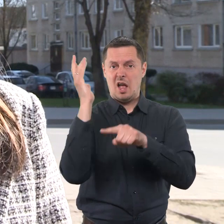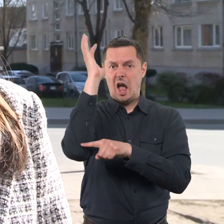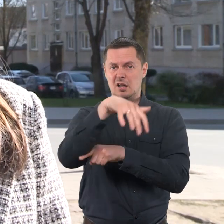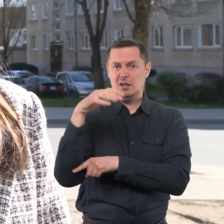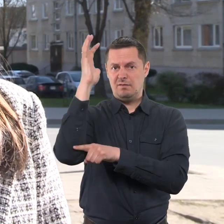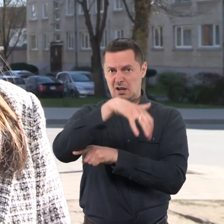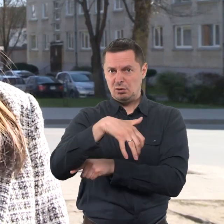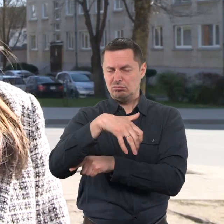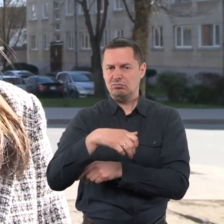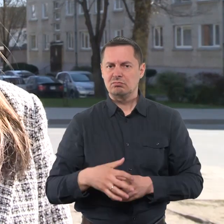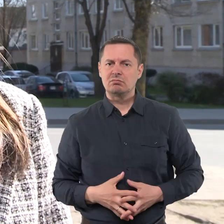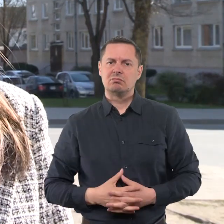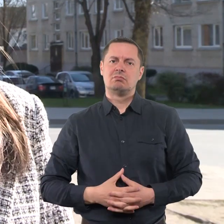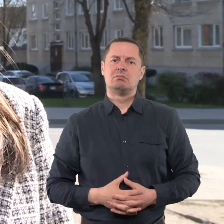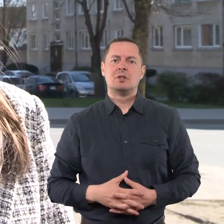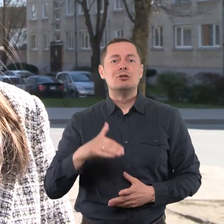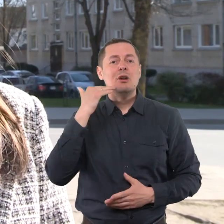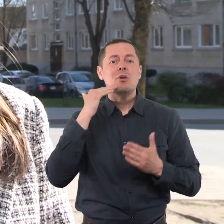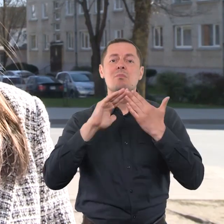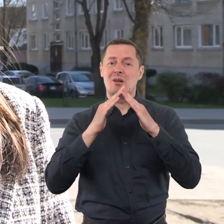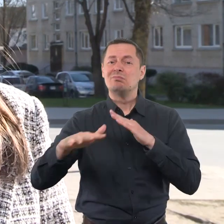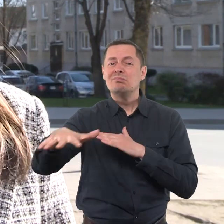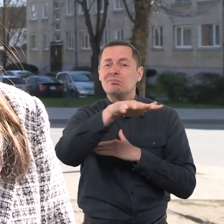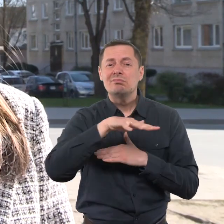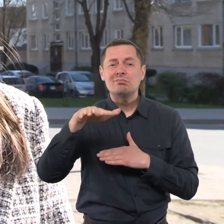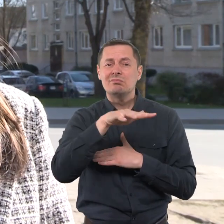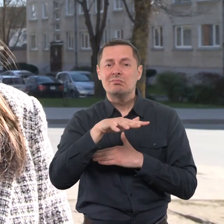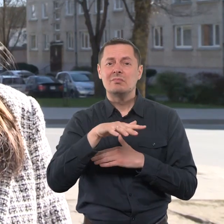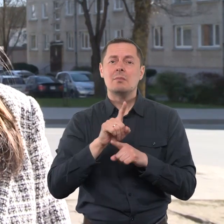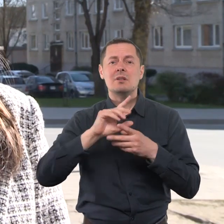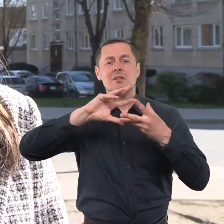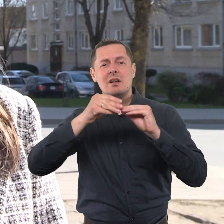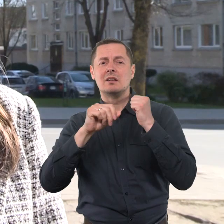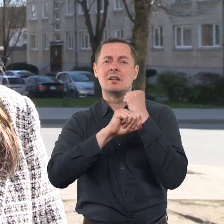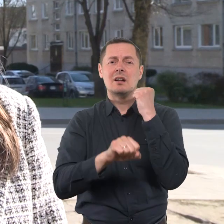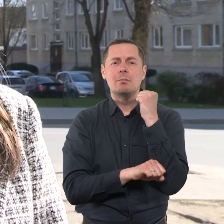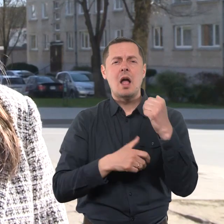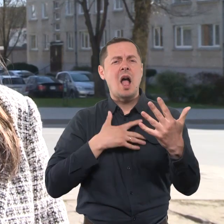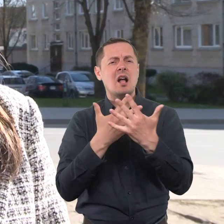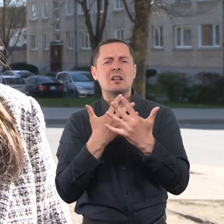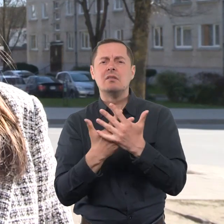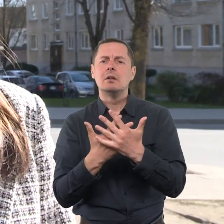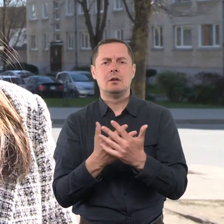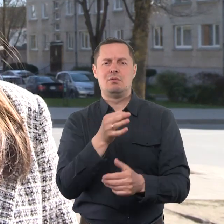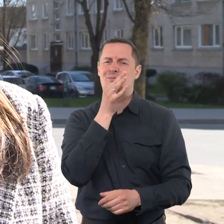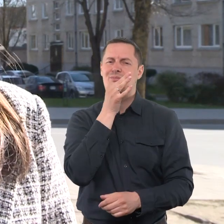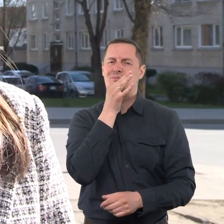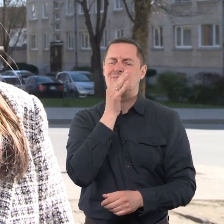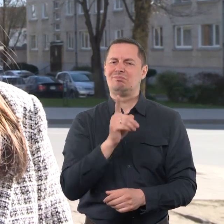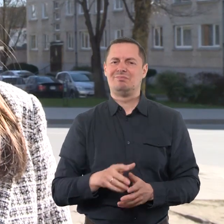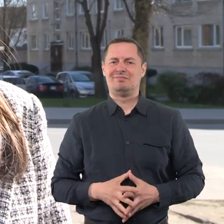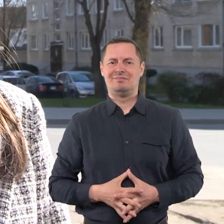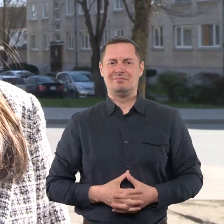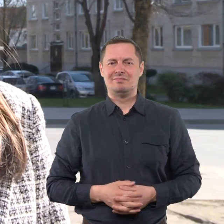Šiaulių mieste, būtent Šiaulių mieste, sezoninių darbuotojų aktyvios paklausos dar nefiksuojame. Kaip jau